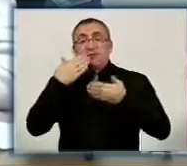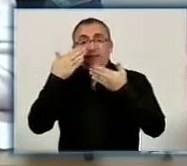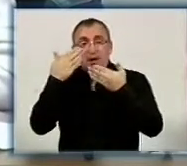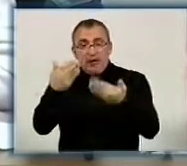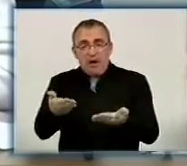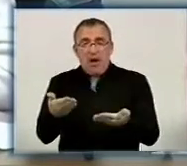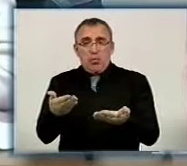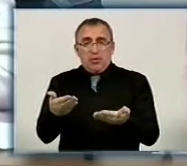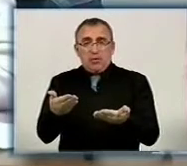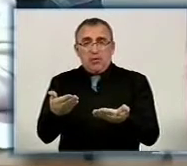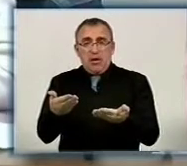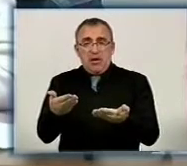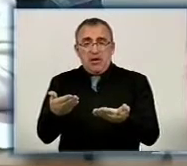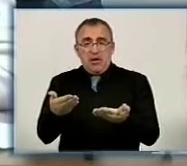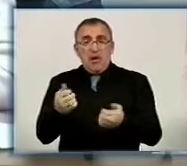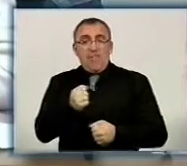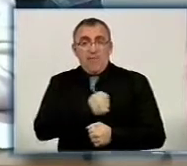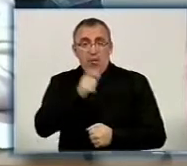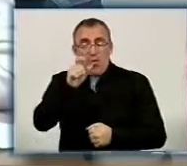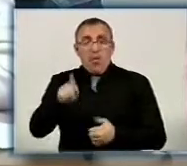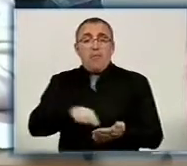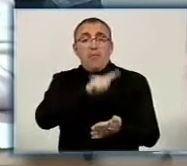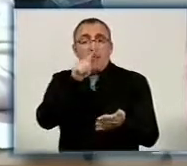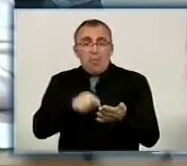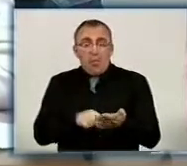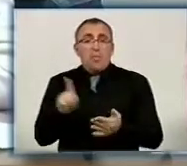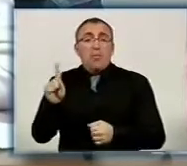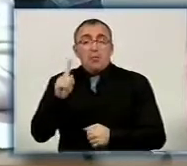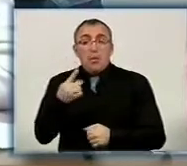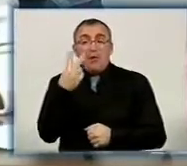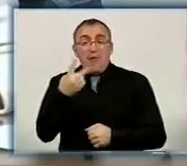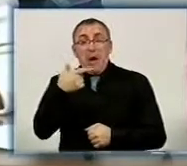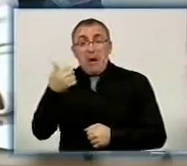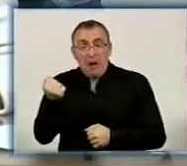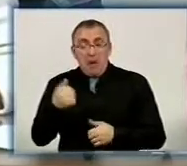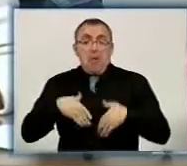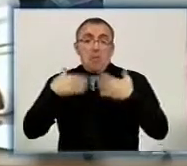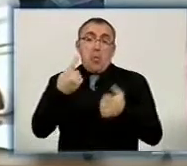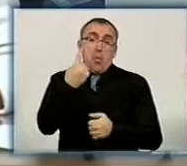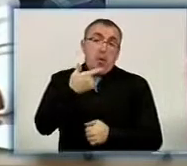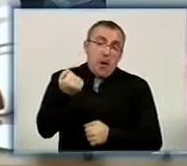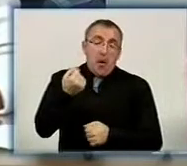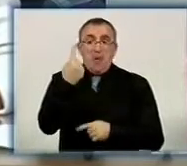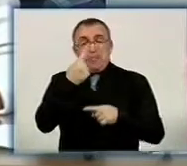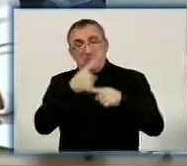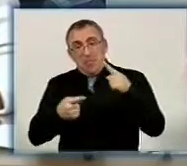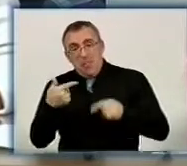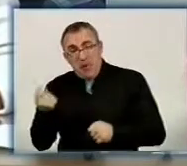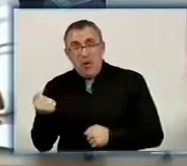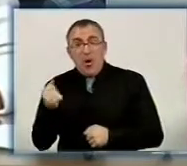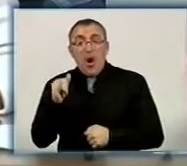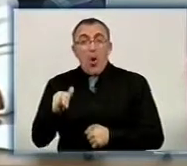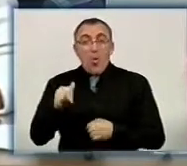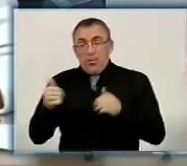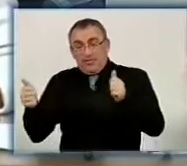вояки з питаннями, чому замість двох гектарів, їм пропонує один гектар, півтора, а у